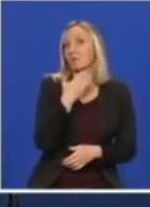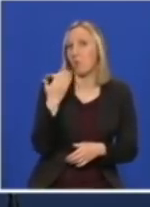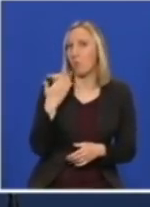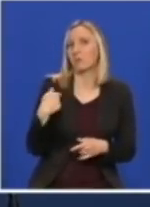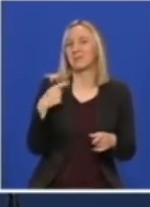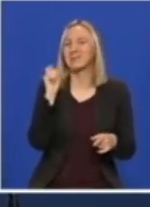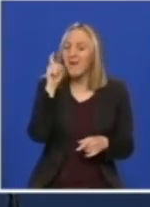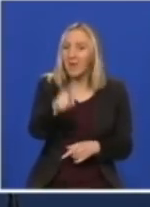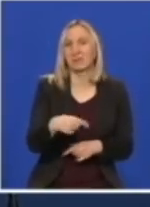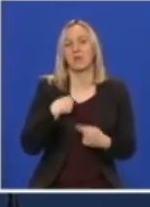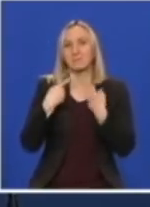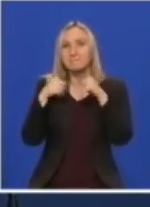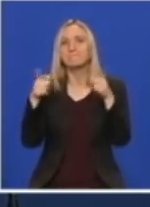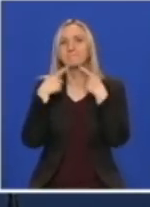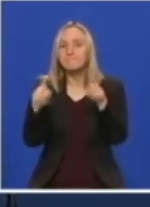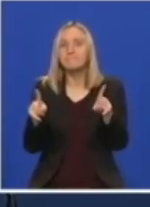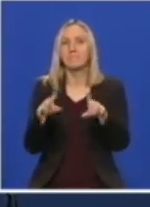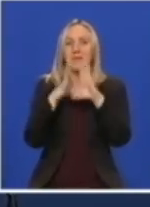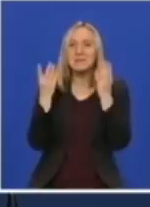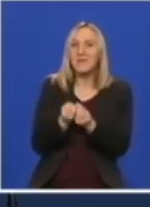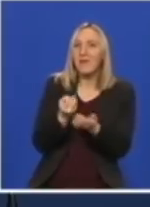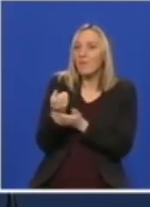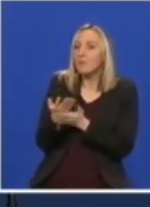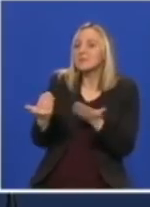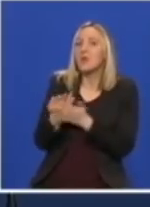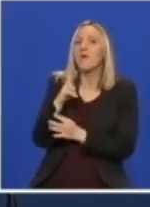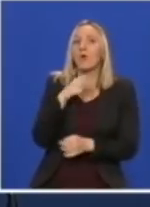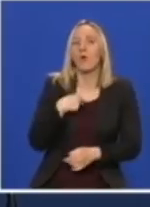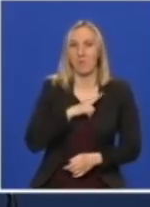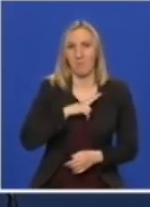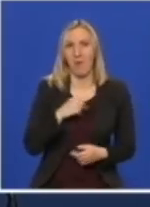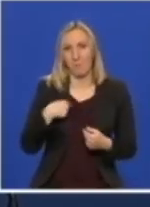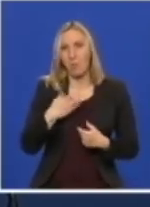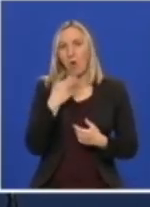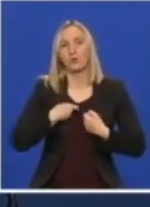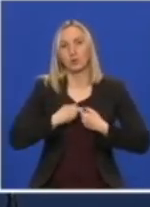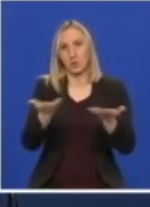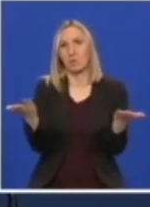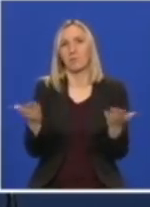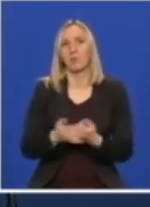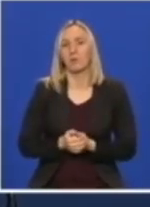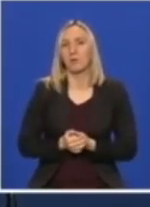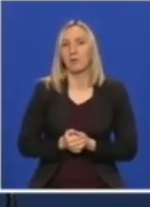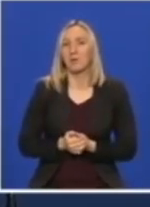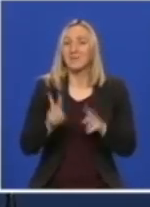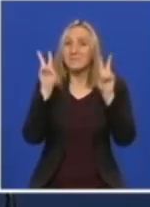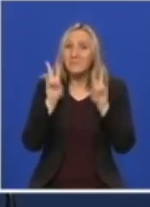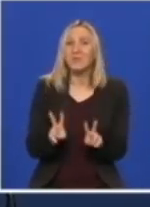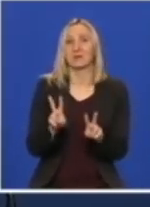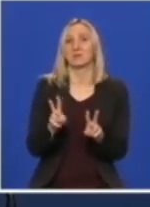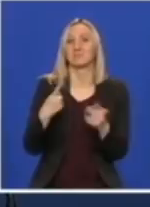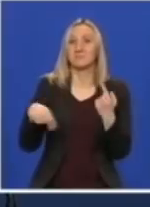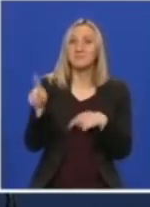delimo sa vama sve one informacije koje znamo. I zaista bi želi da